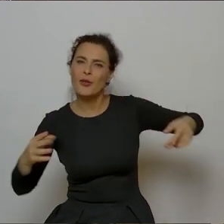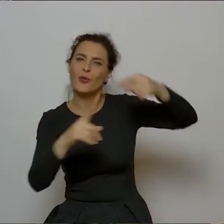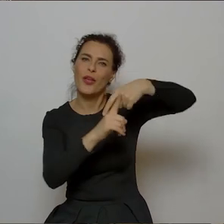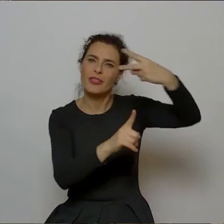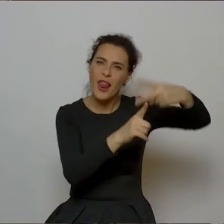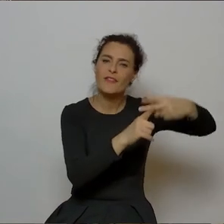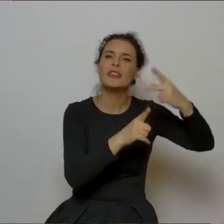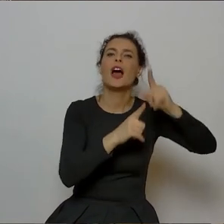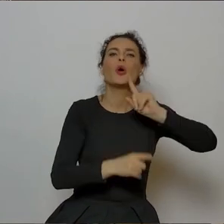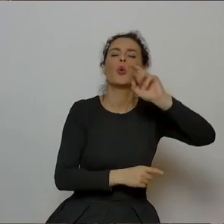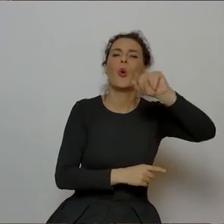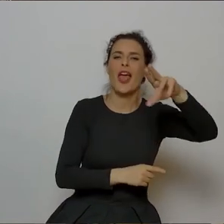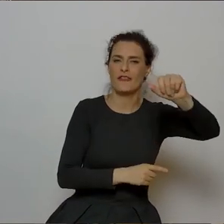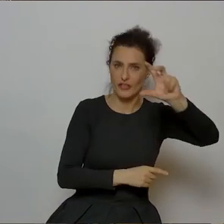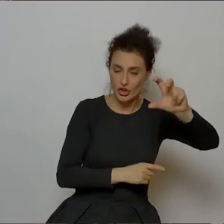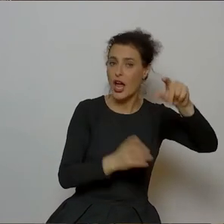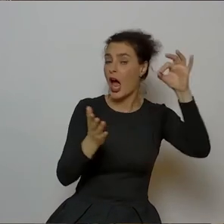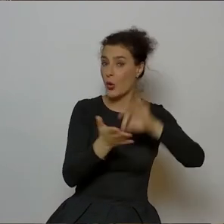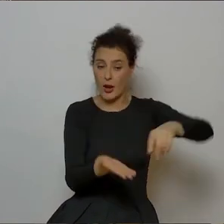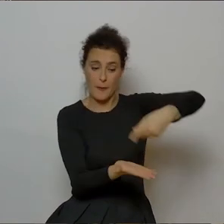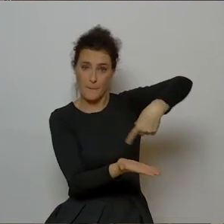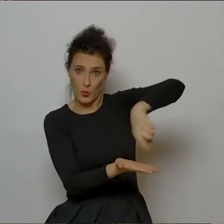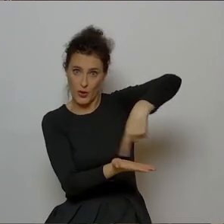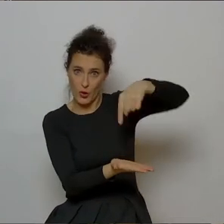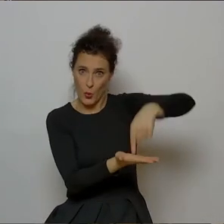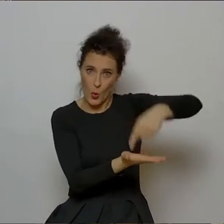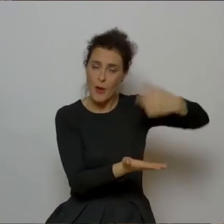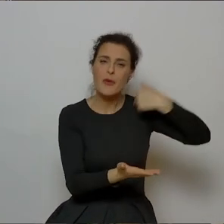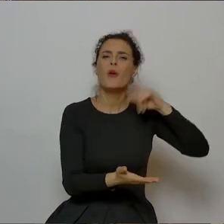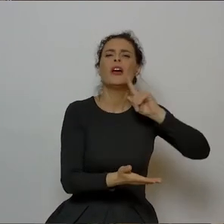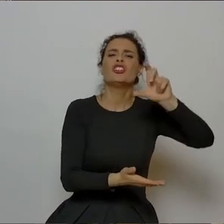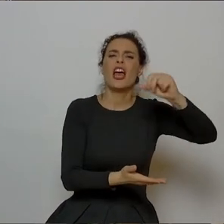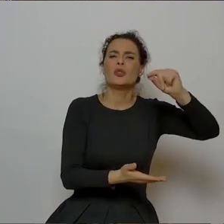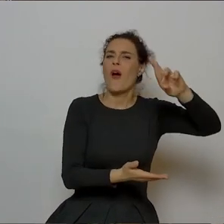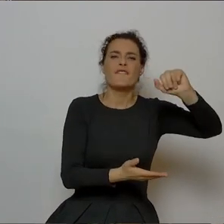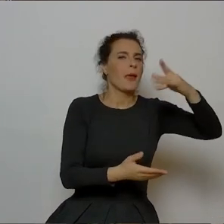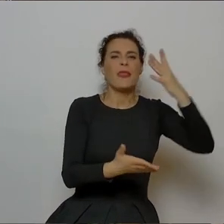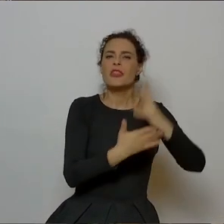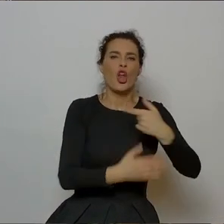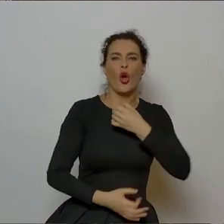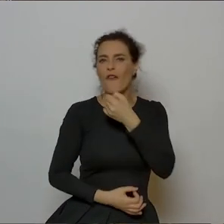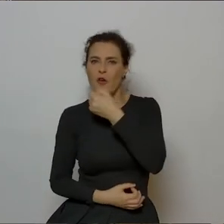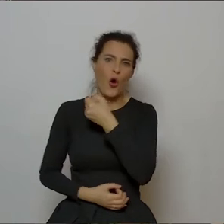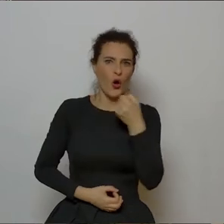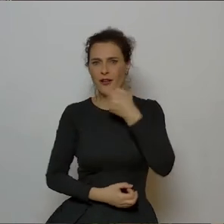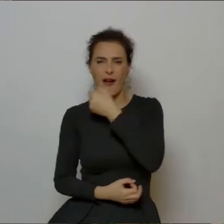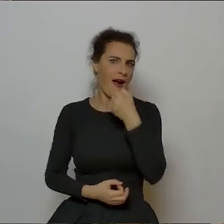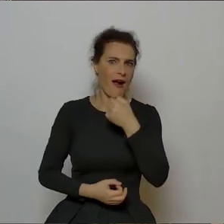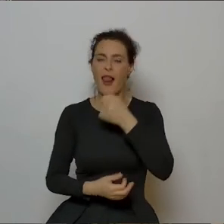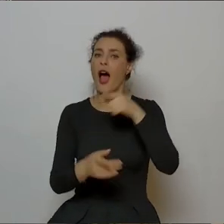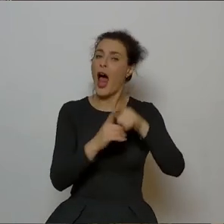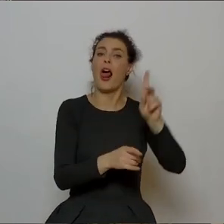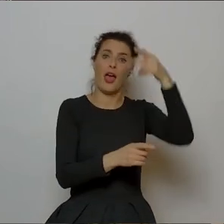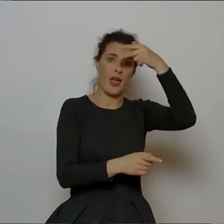Królewicza to akurat jest płyta, na której Czesław Niemyn jest wyłącznie wokalistą, prawda? Ale on ma w swojej